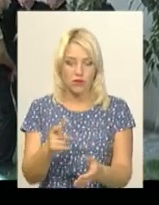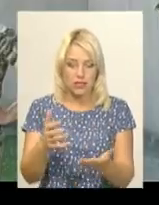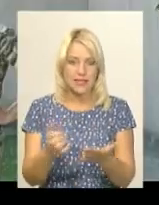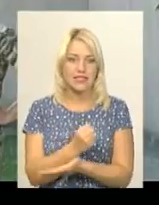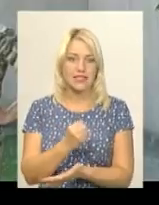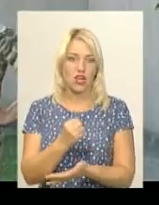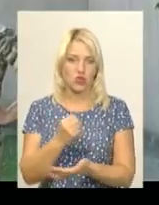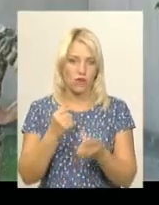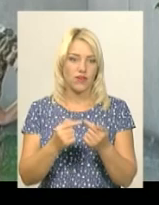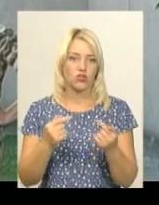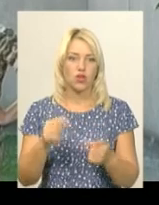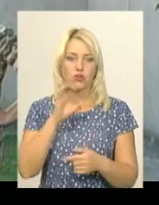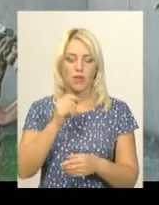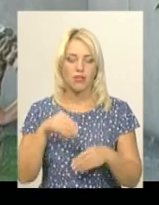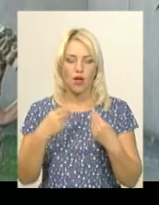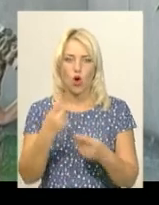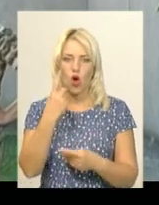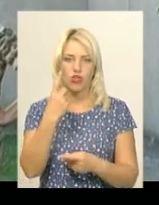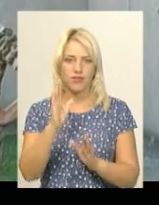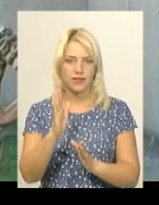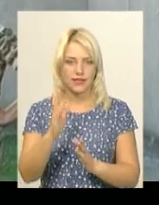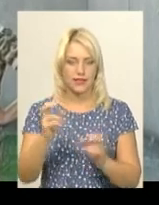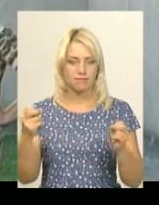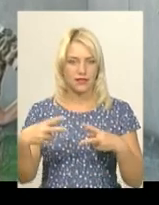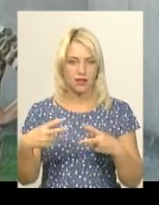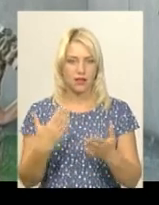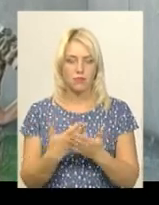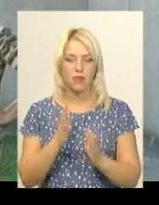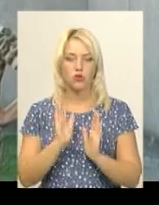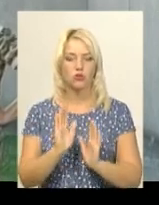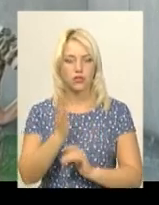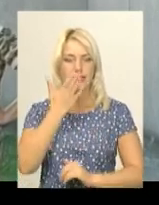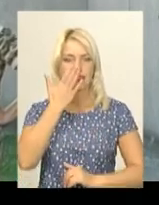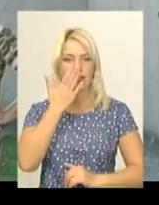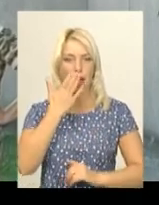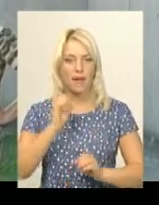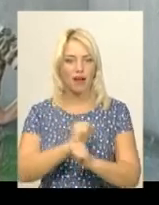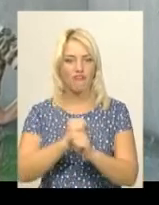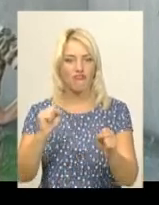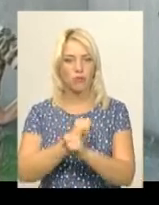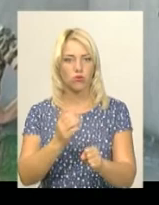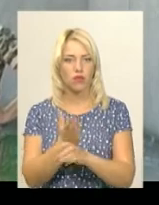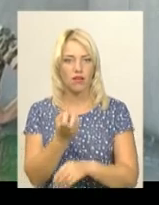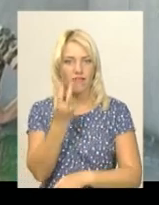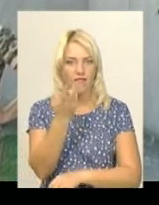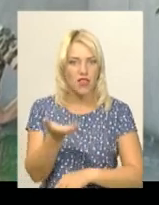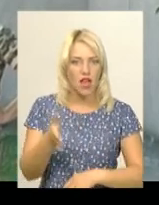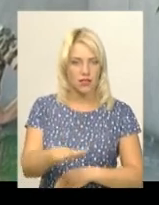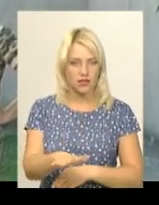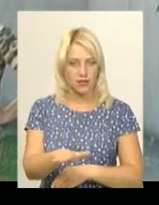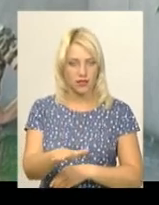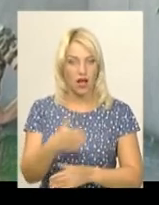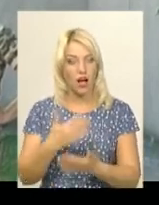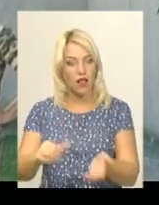речовину. У собачці дається одна спеціалізація, тому що, наприклад, тільки запахів вибухівки є 12, якщо